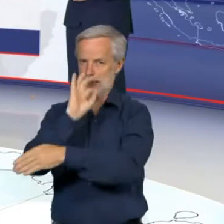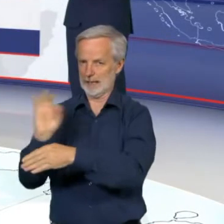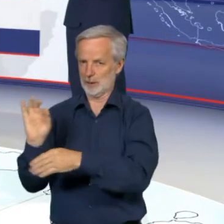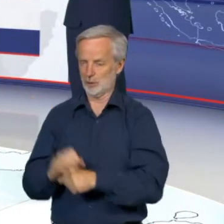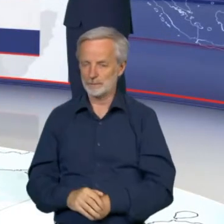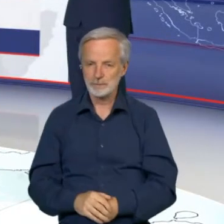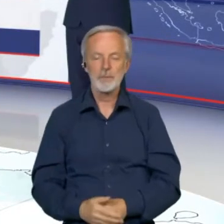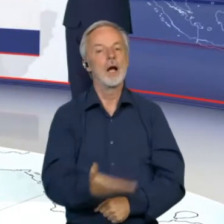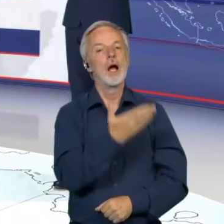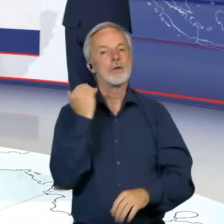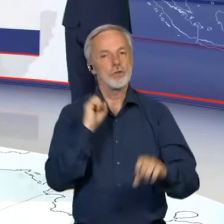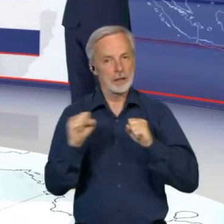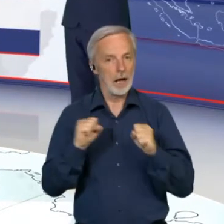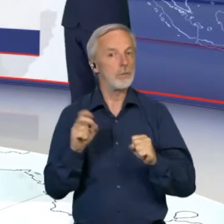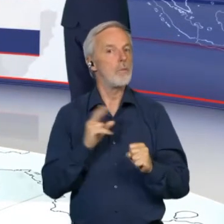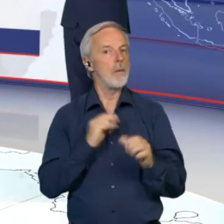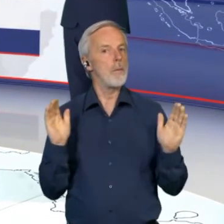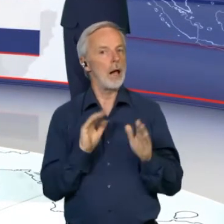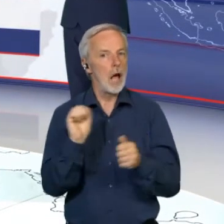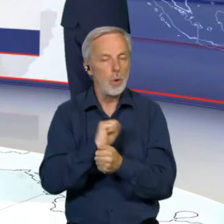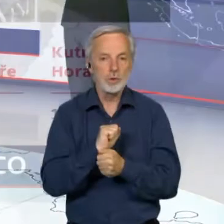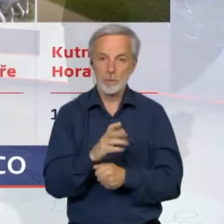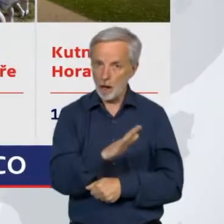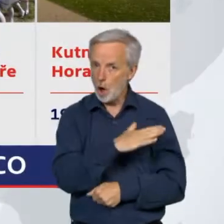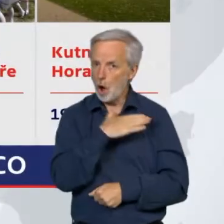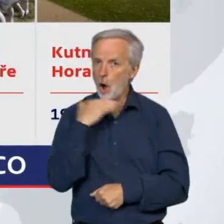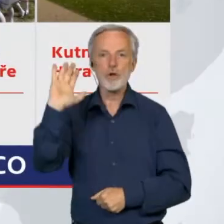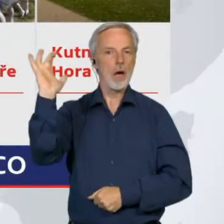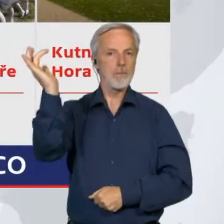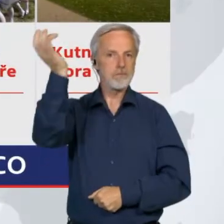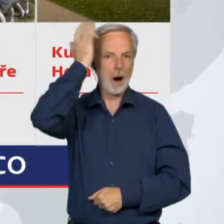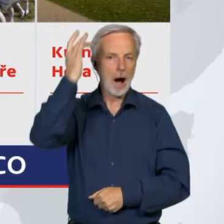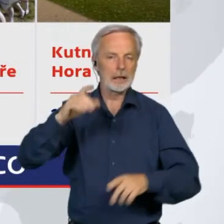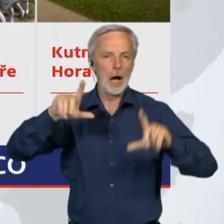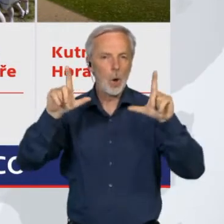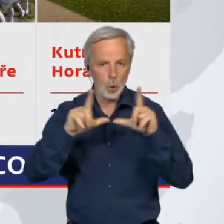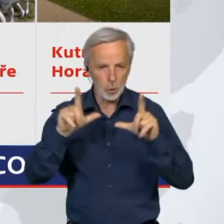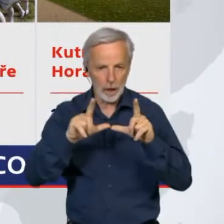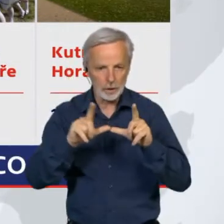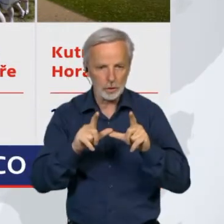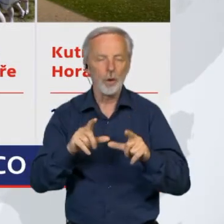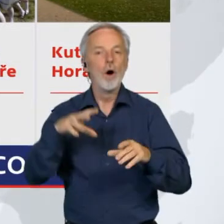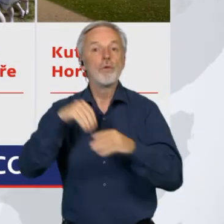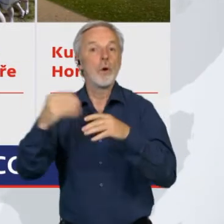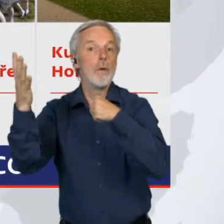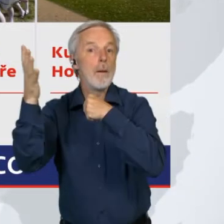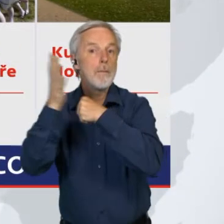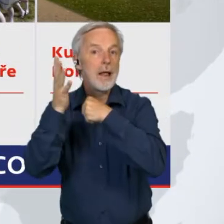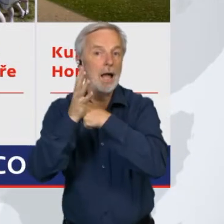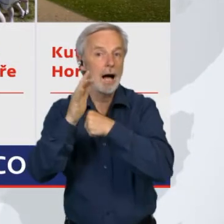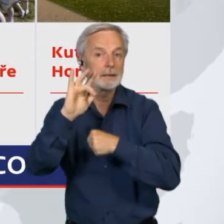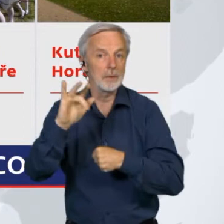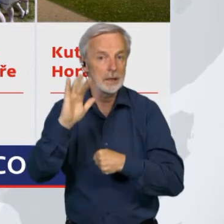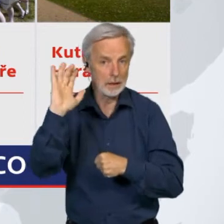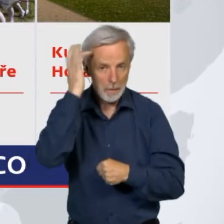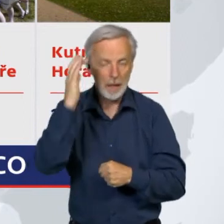Česko má vzhledem k malému území jednu z největších koncentrací památek UNESCO na světě. Patří k ním už 15 pamětihodností.